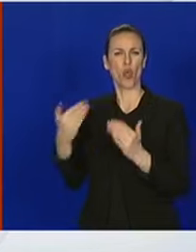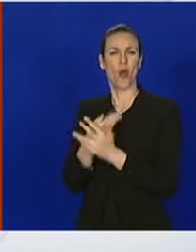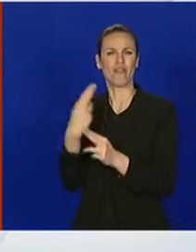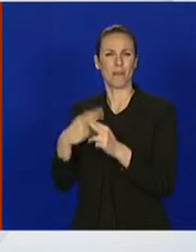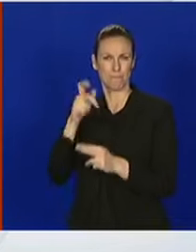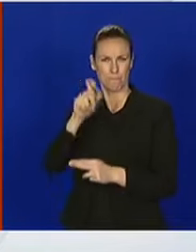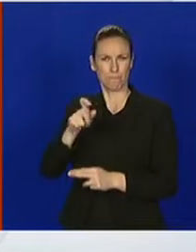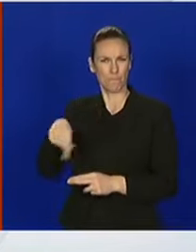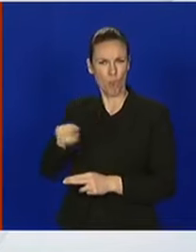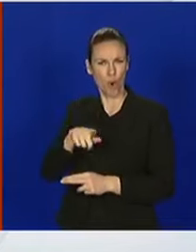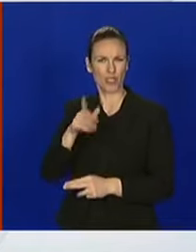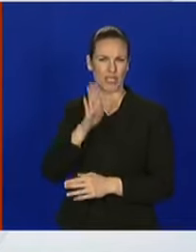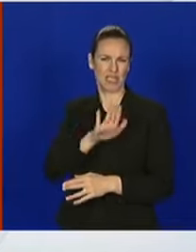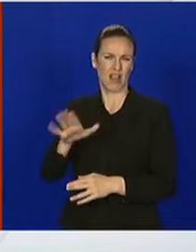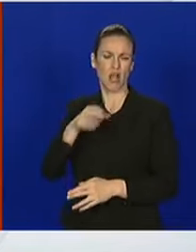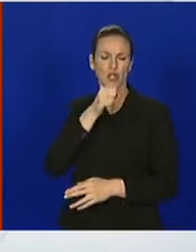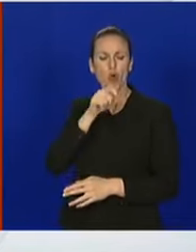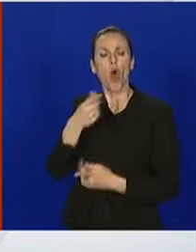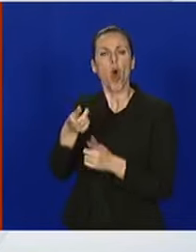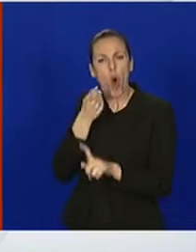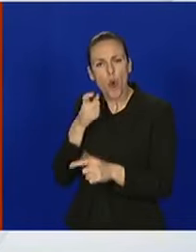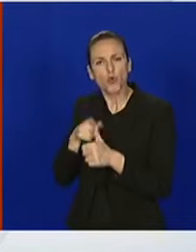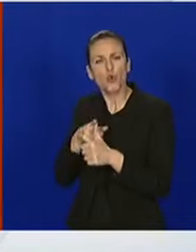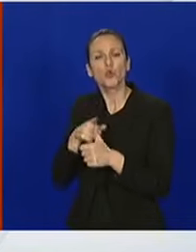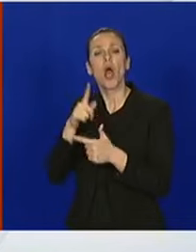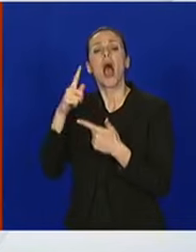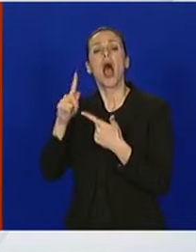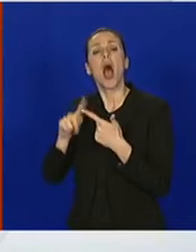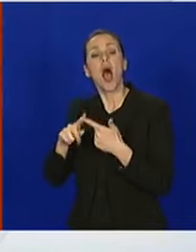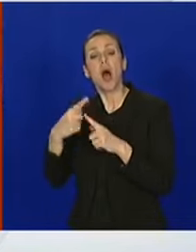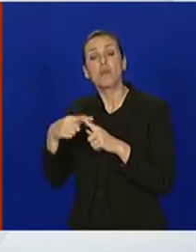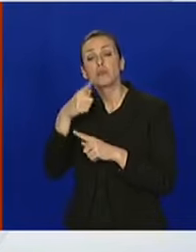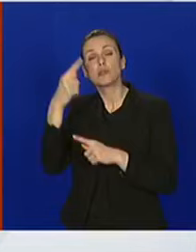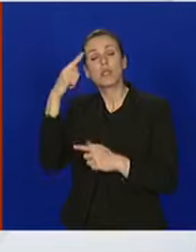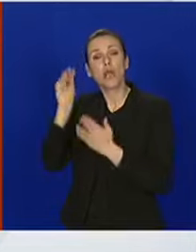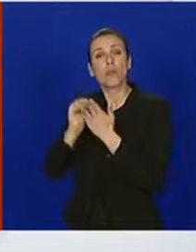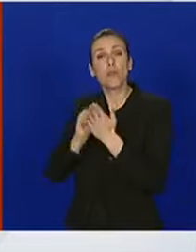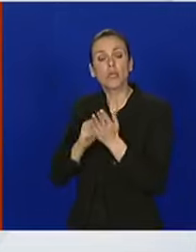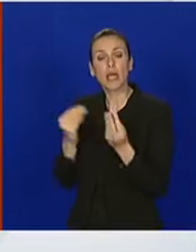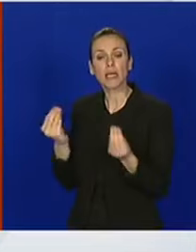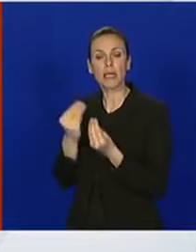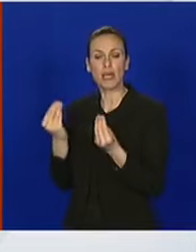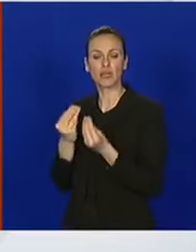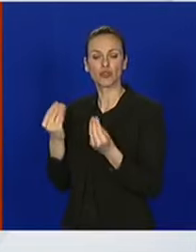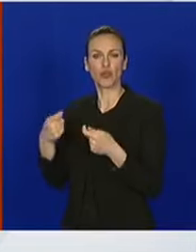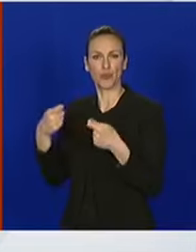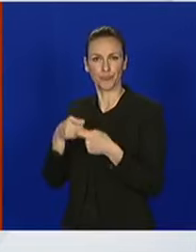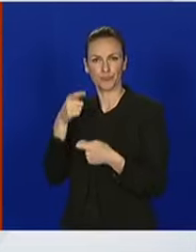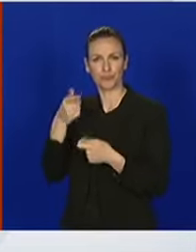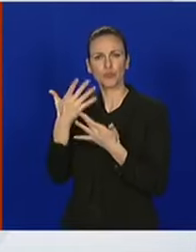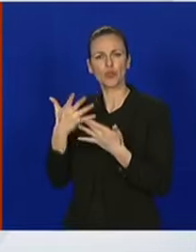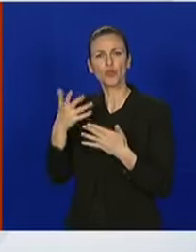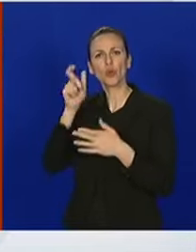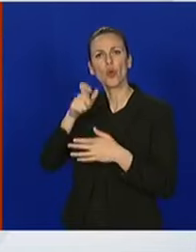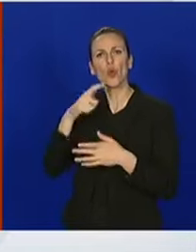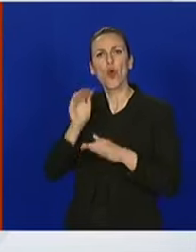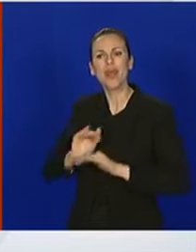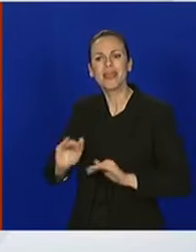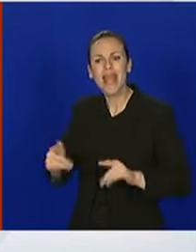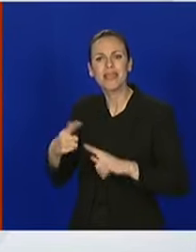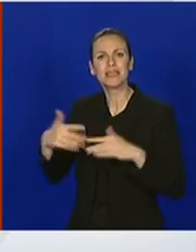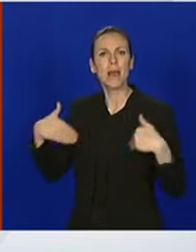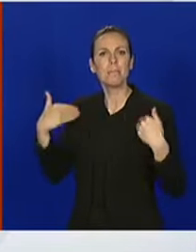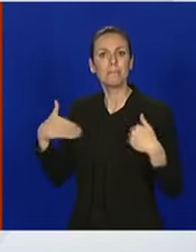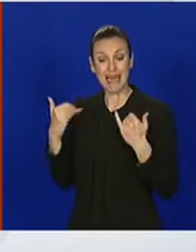požupanijama, odakle su? I ako imate podatke možda za broj zaražene djece i mladih,